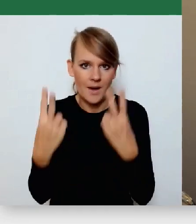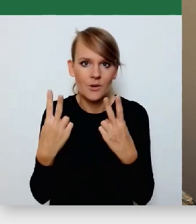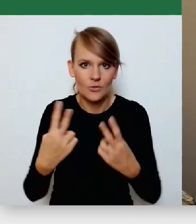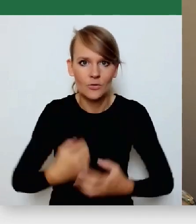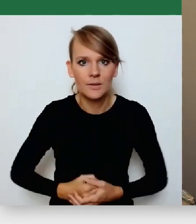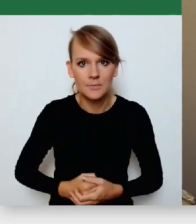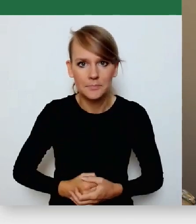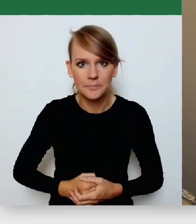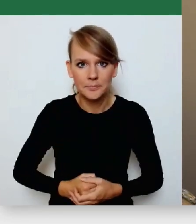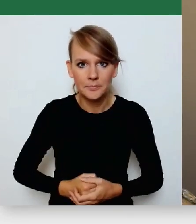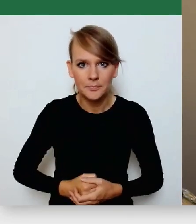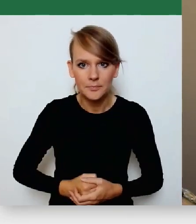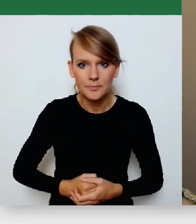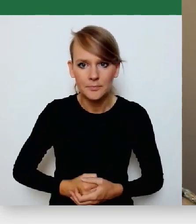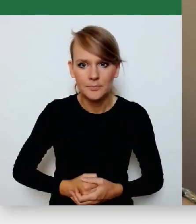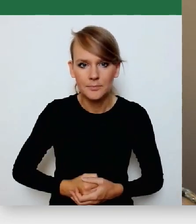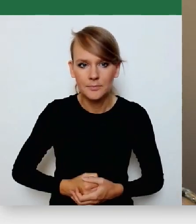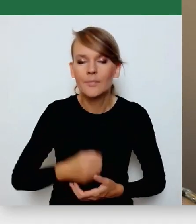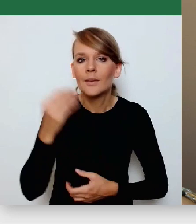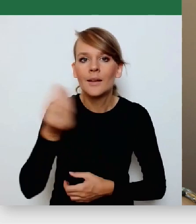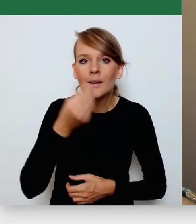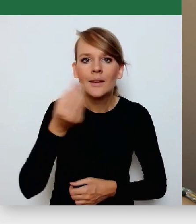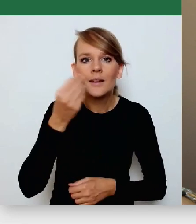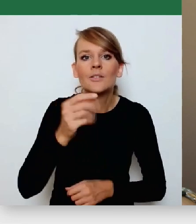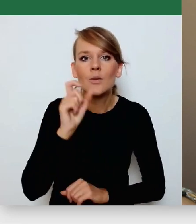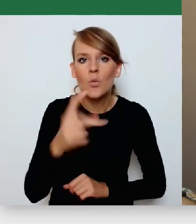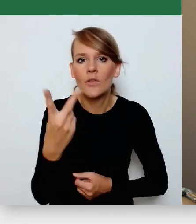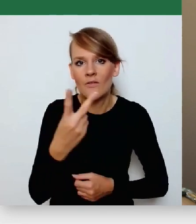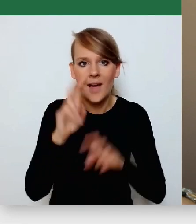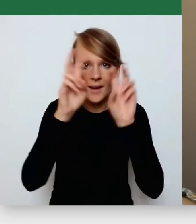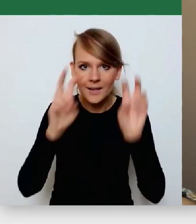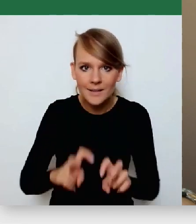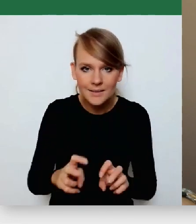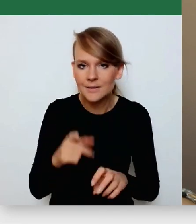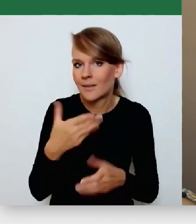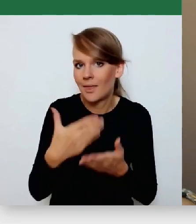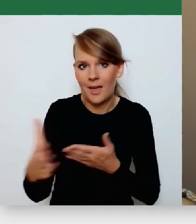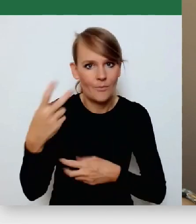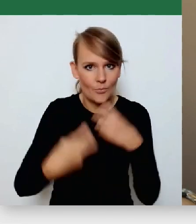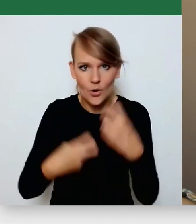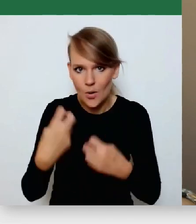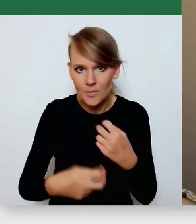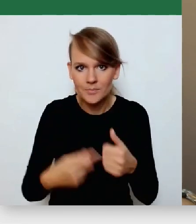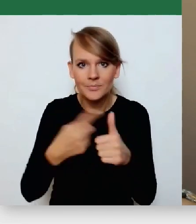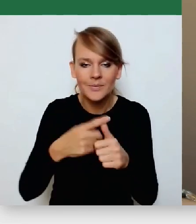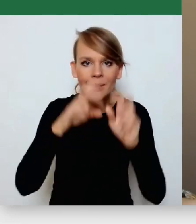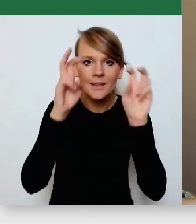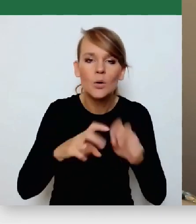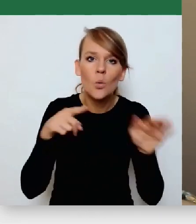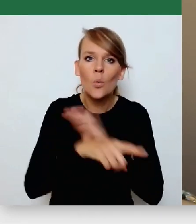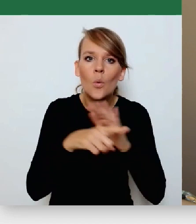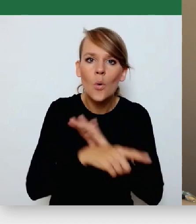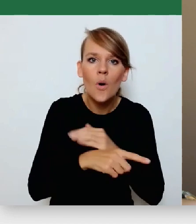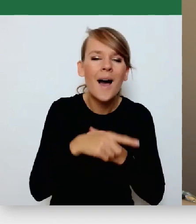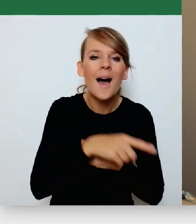Druga rzecz, są jeszcze dwa kryzysy, z którymi sobie nie poradziliśmy, to jest kryzys uchodźczy, znaczy kryzys uchodźczy, ale nie białorusinu, tylko na